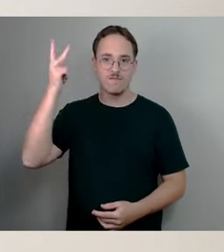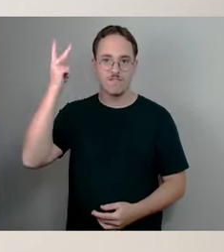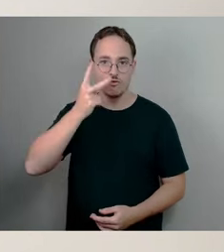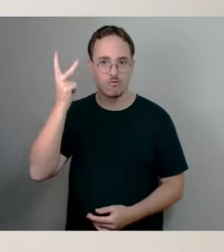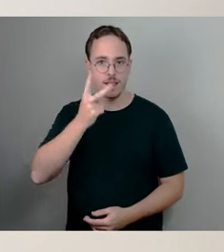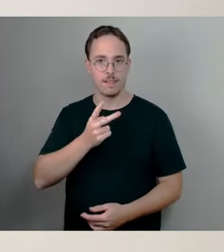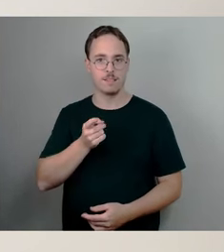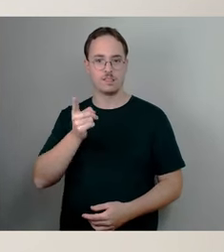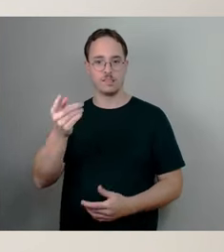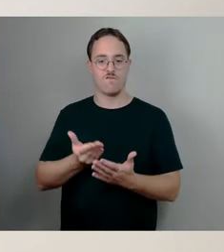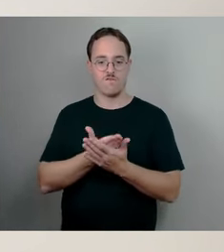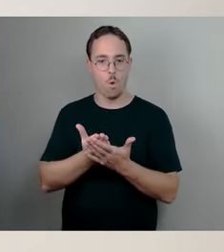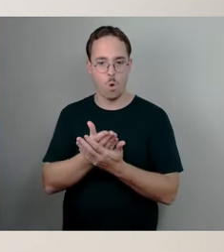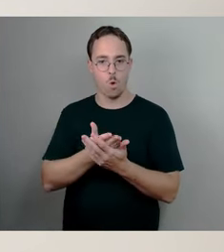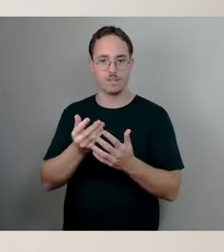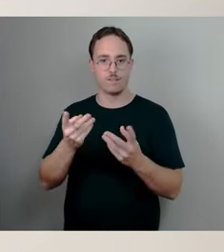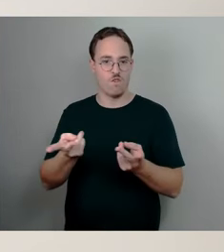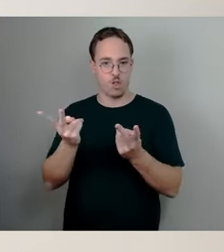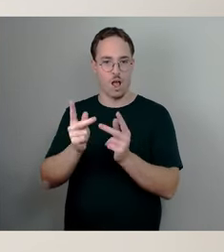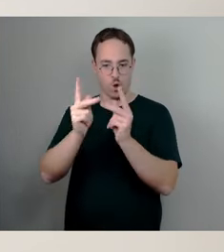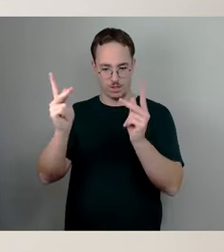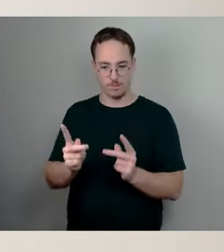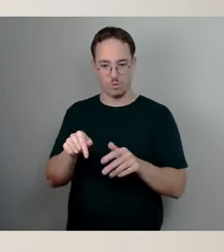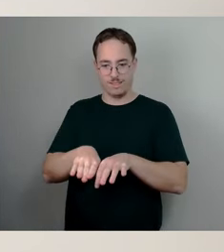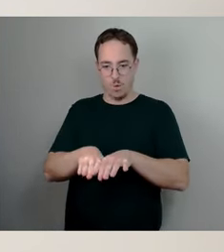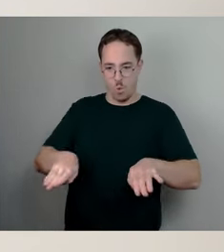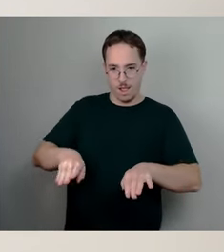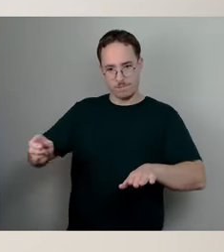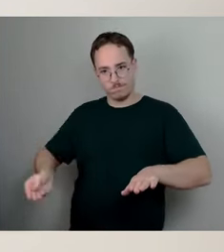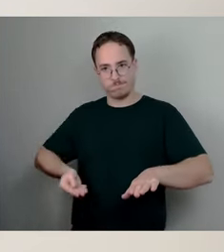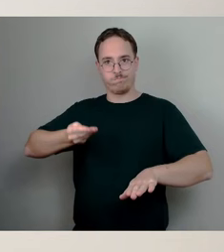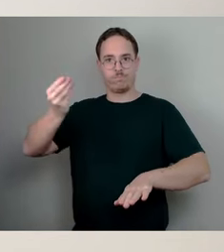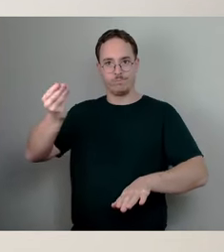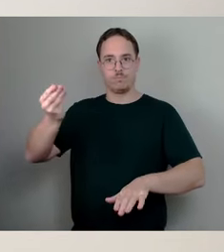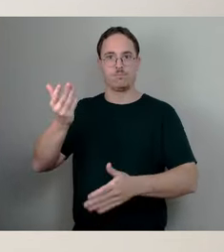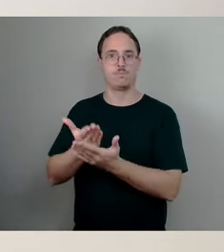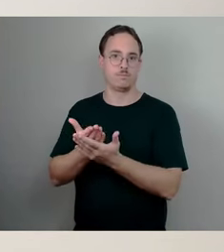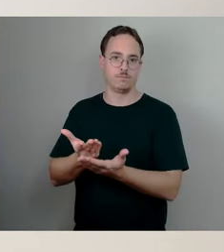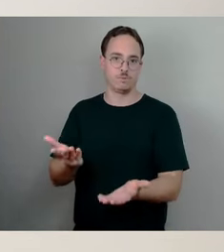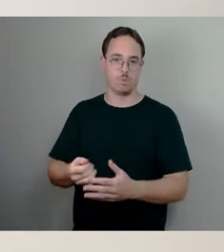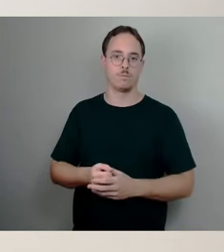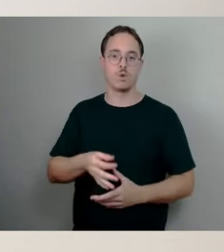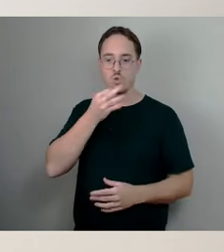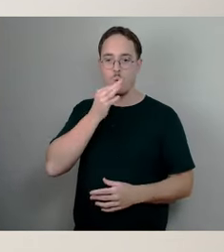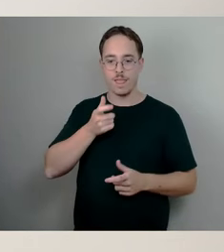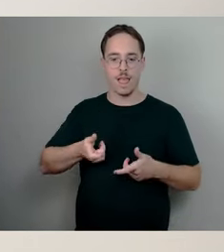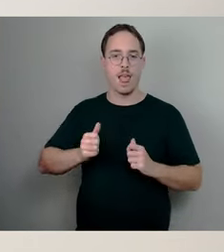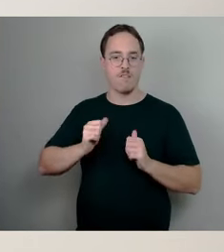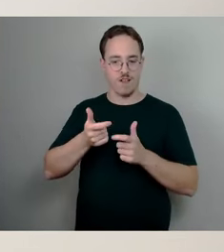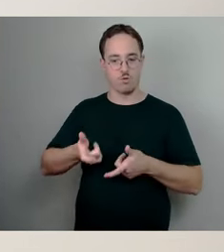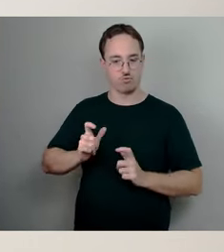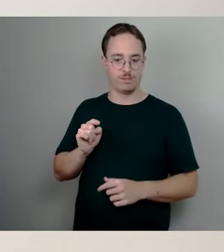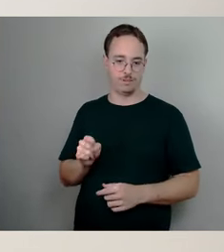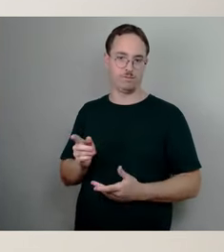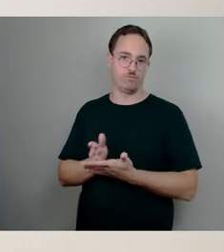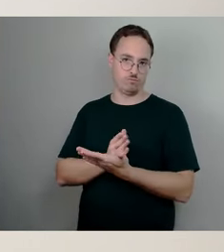Förderkonzeption zur Grundlage. Und darüber befindet der Jugendhilfeausschuss. Also so ist es nicht. Und deswegen bitte ich darum, wir werden